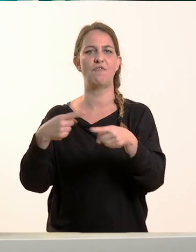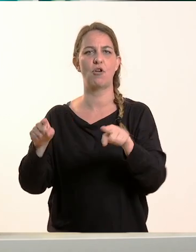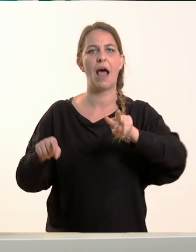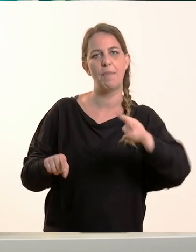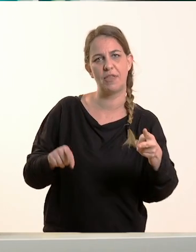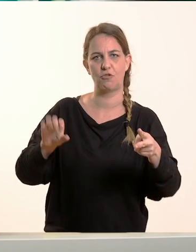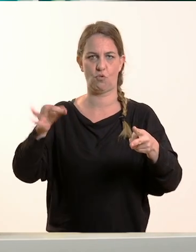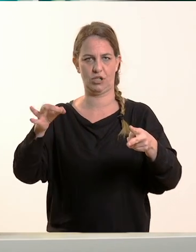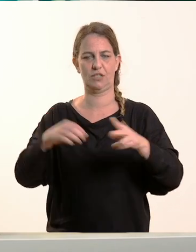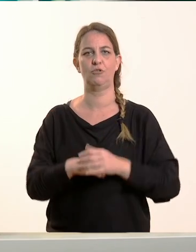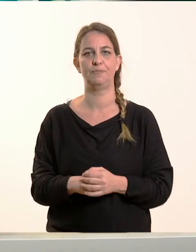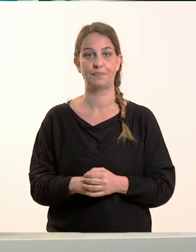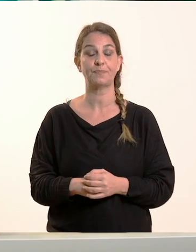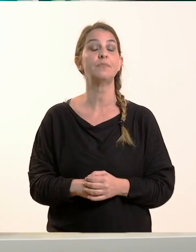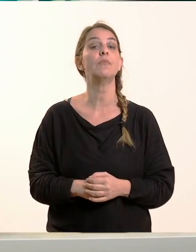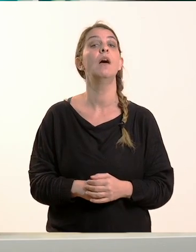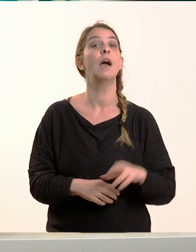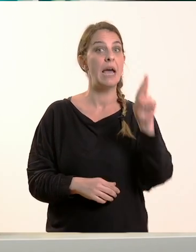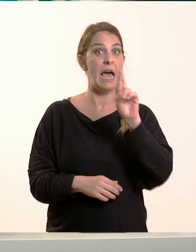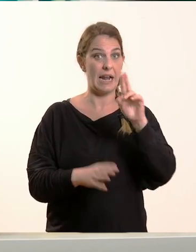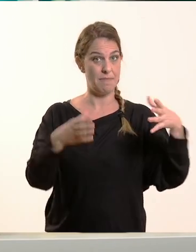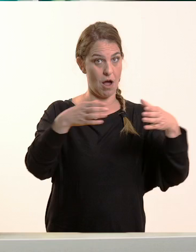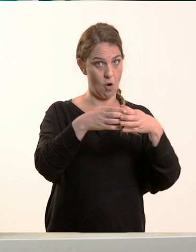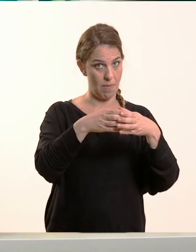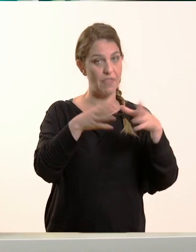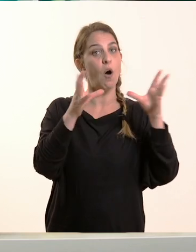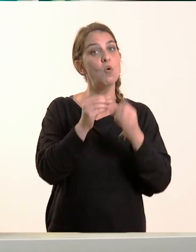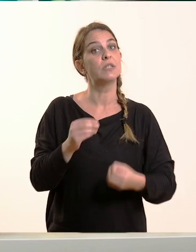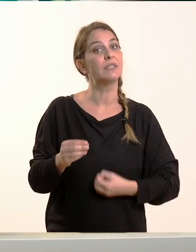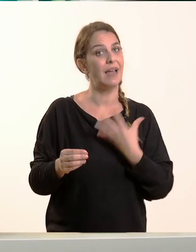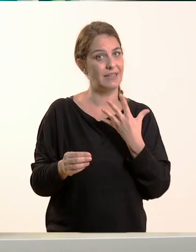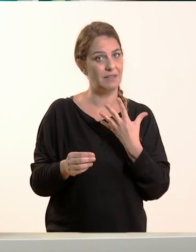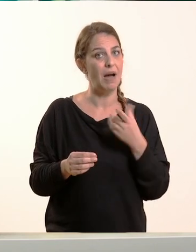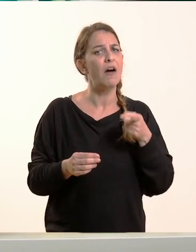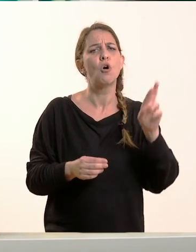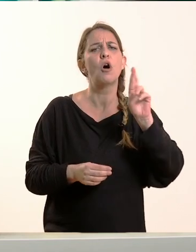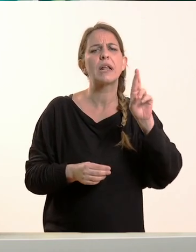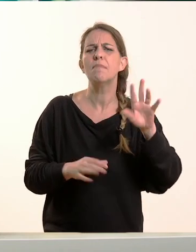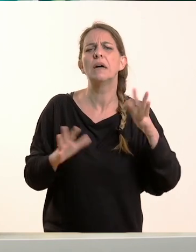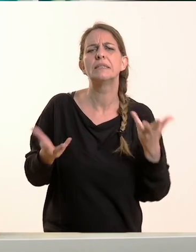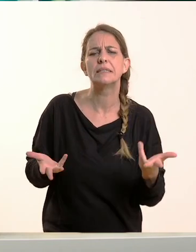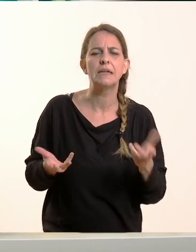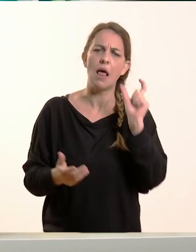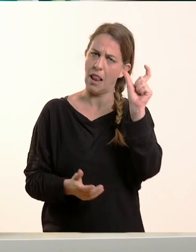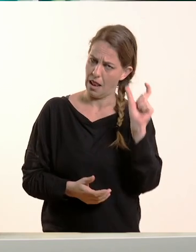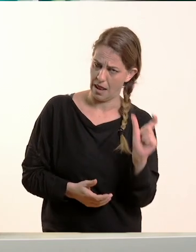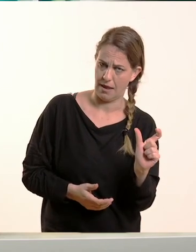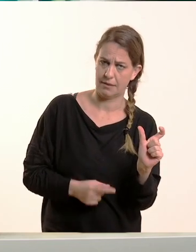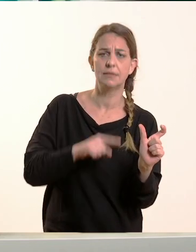ρήματα επίσης, για να εκφράζουμε τα συναισθήματά μας, που τι είναι τα ρήματα, είναι και αυτά λεξούλες, που μας